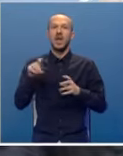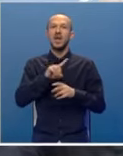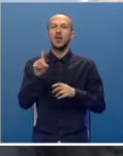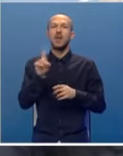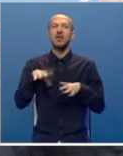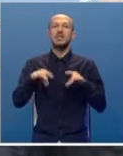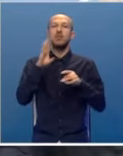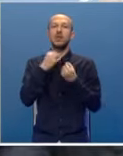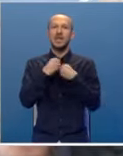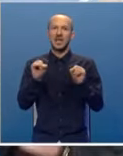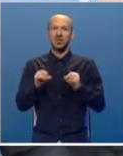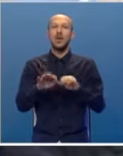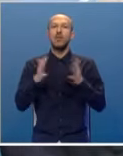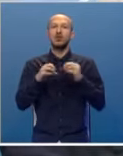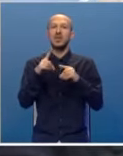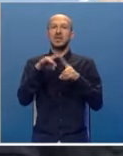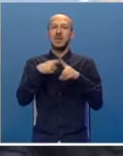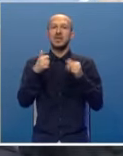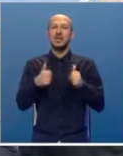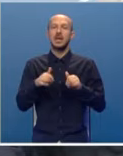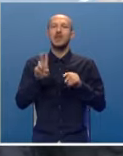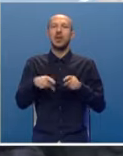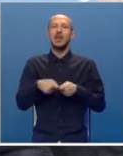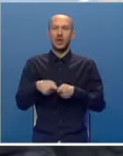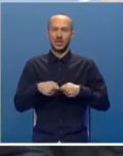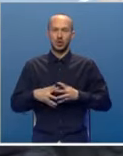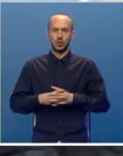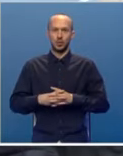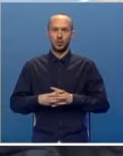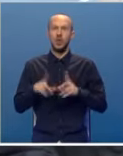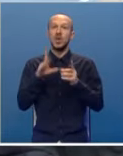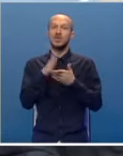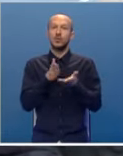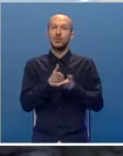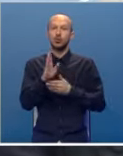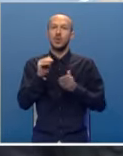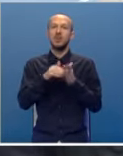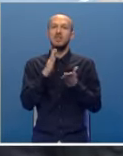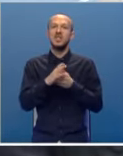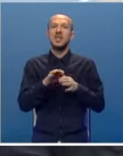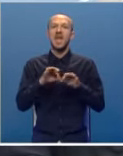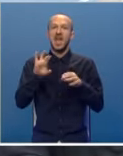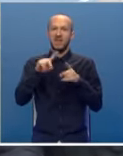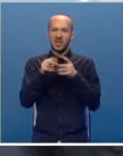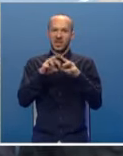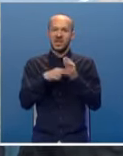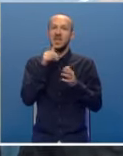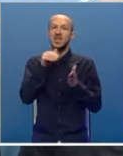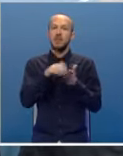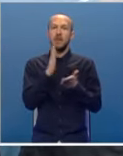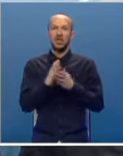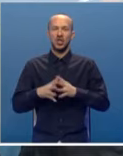niko ni iz BiH možda bi tek sada nešto moglo da organizujemo. A u svakom slučaju treba biti efikasan i treba